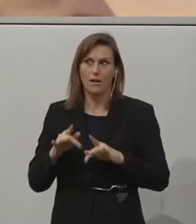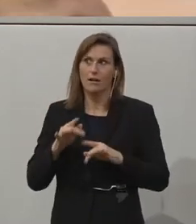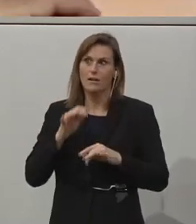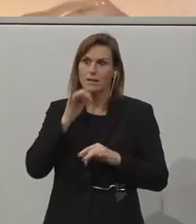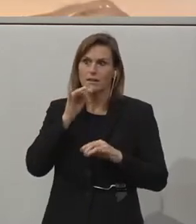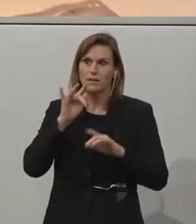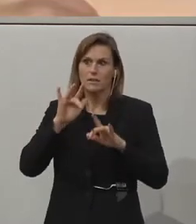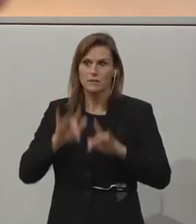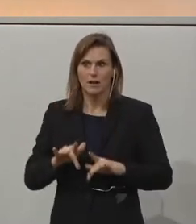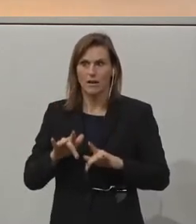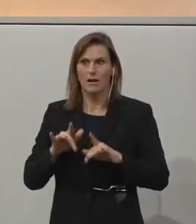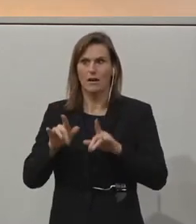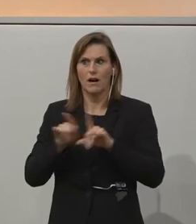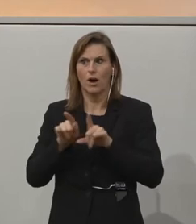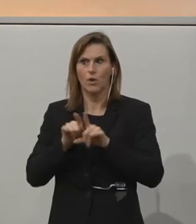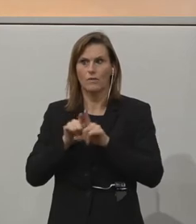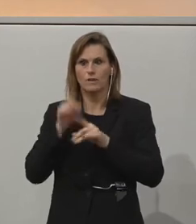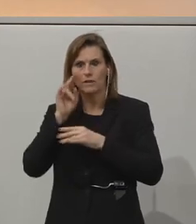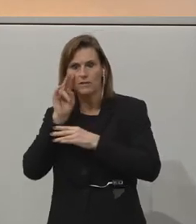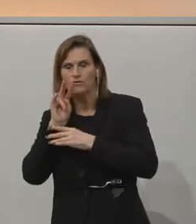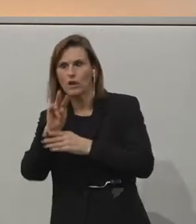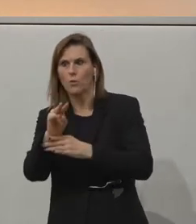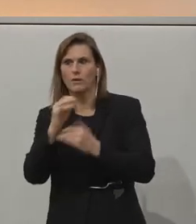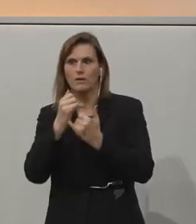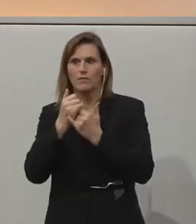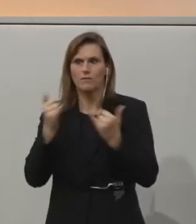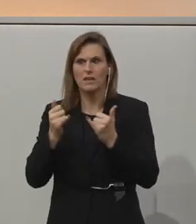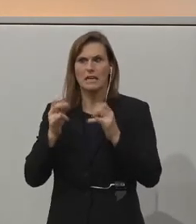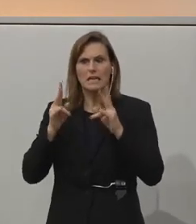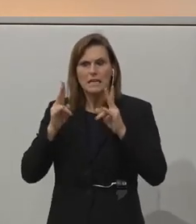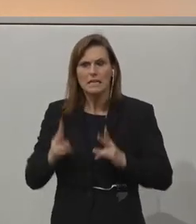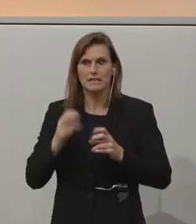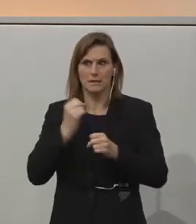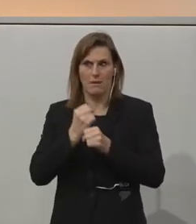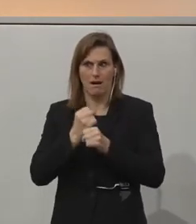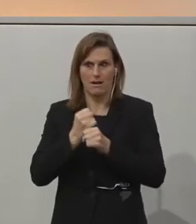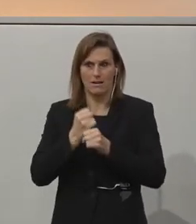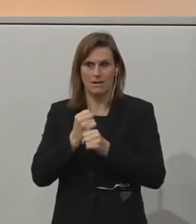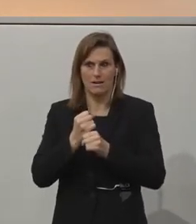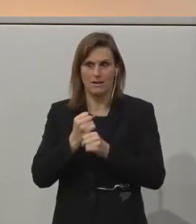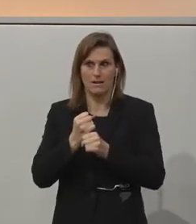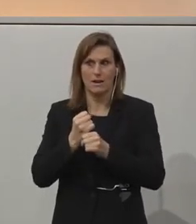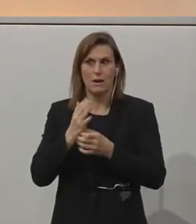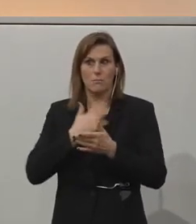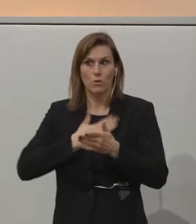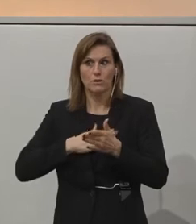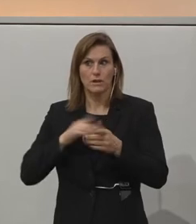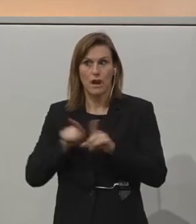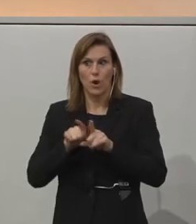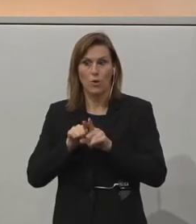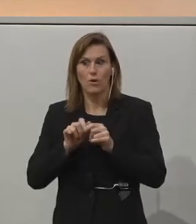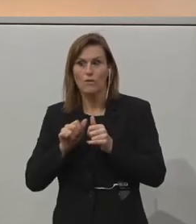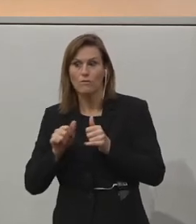the right thing, but also I would submit to you that this makes a lot of business sense.